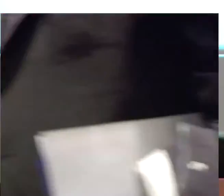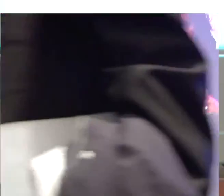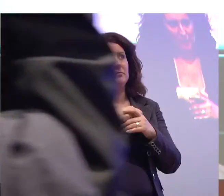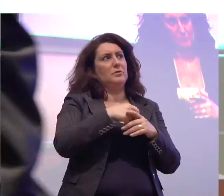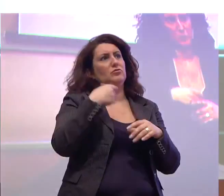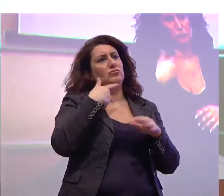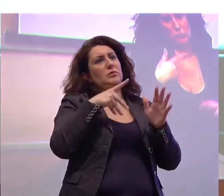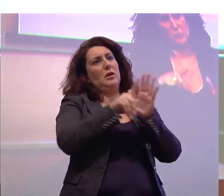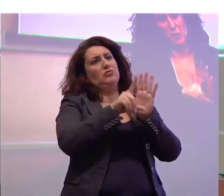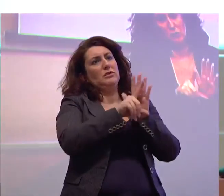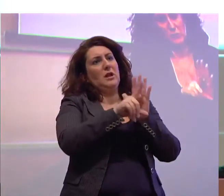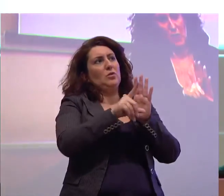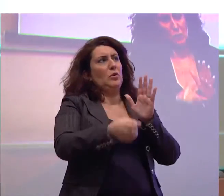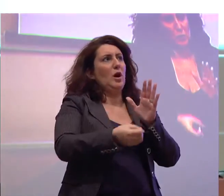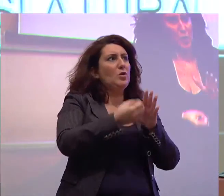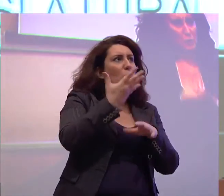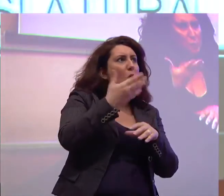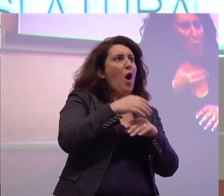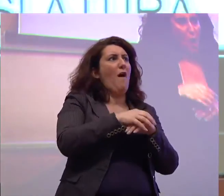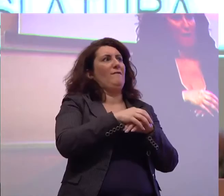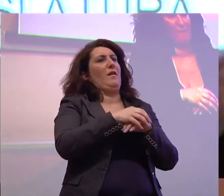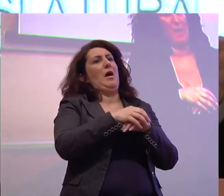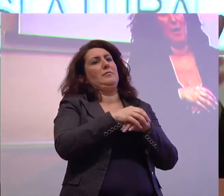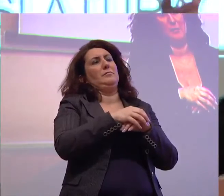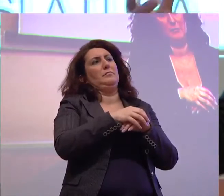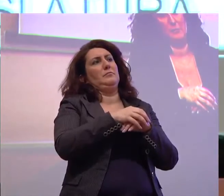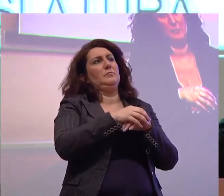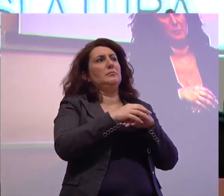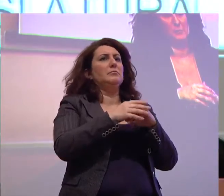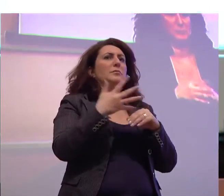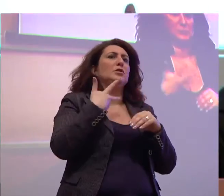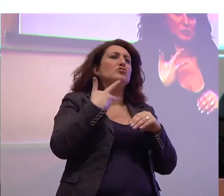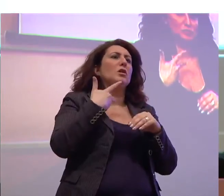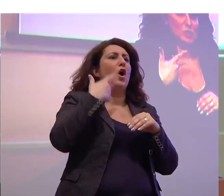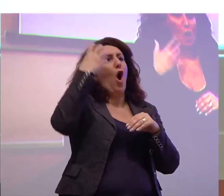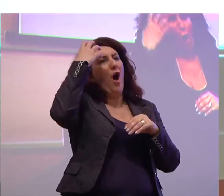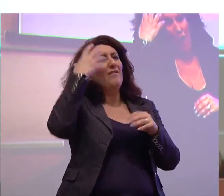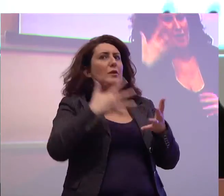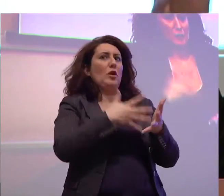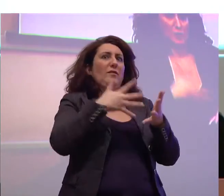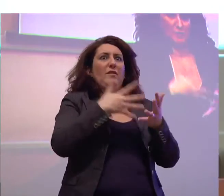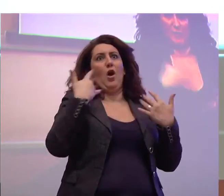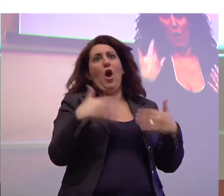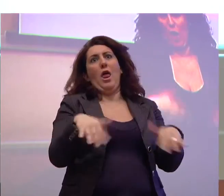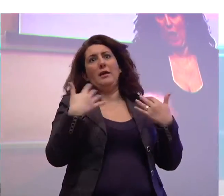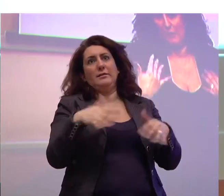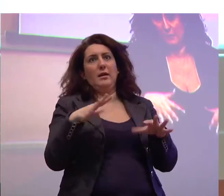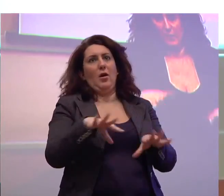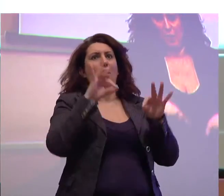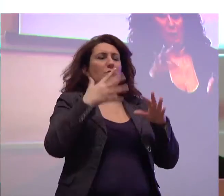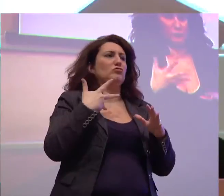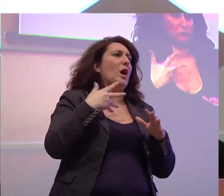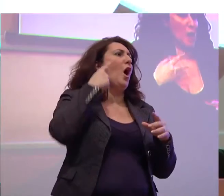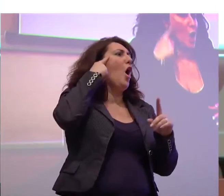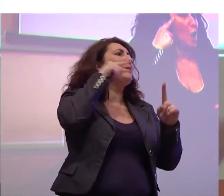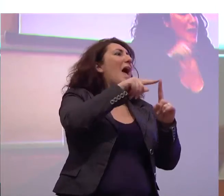legislatura che ha preso le mosse visto che c'è un governo che pur in tante difficoltà si è posto degli obiettivi io